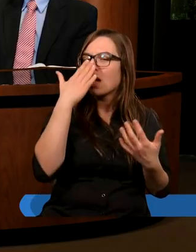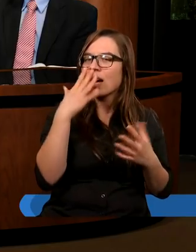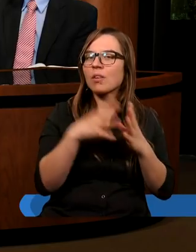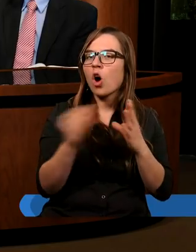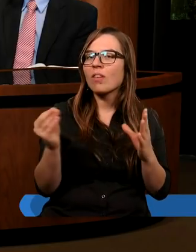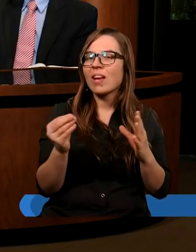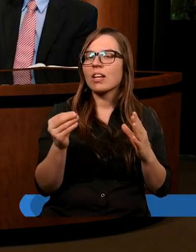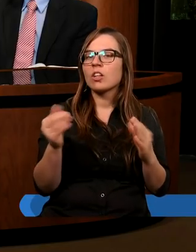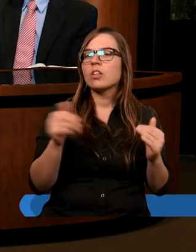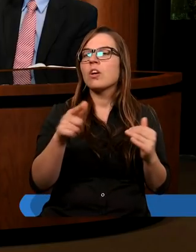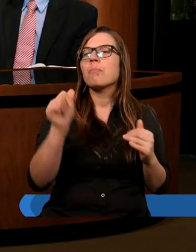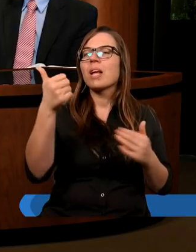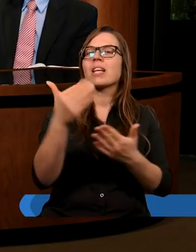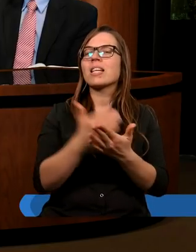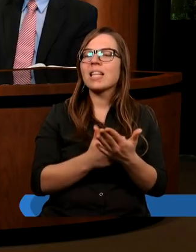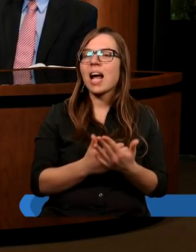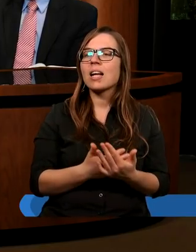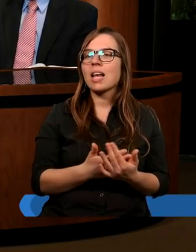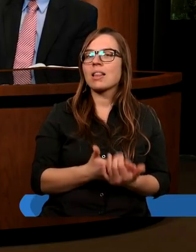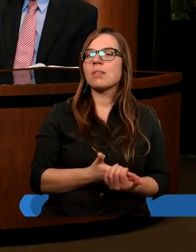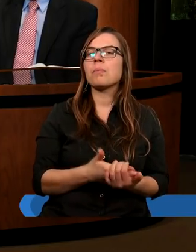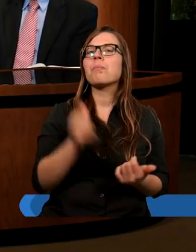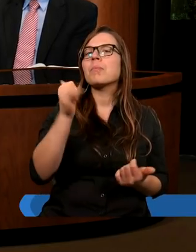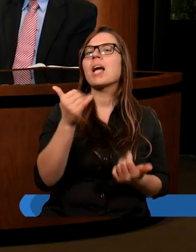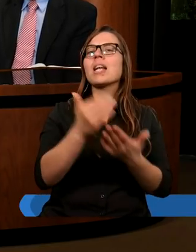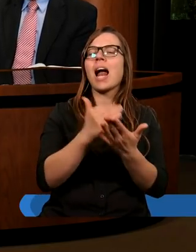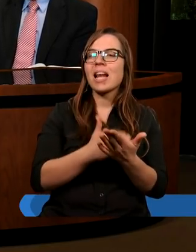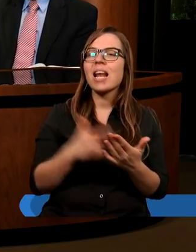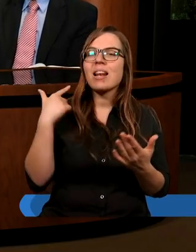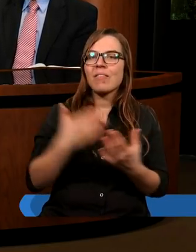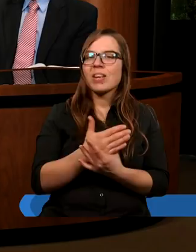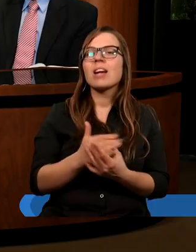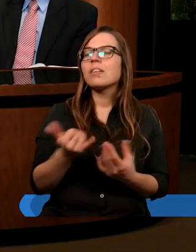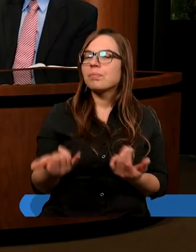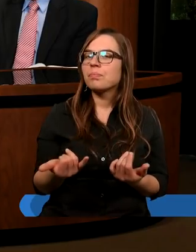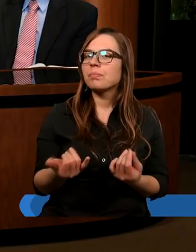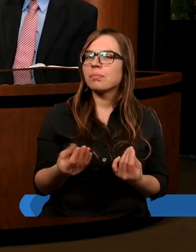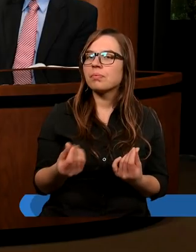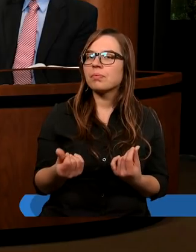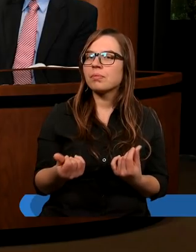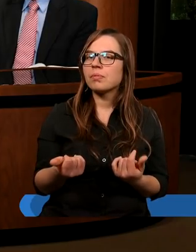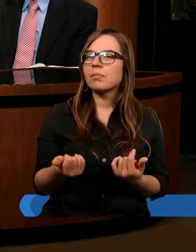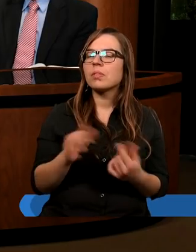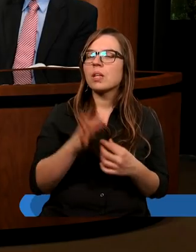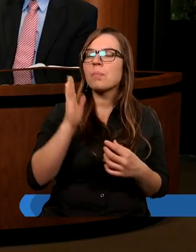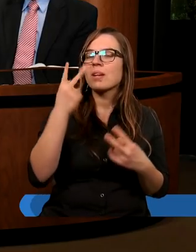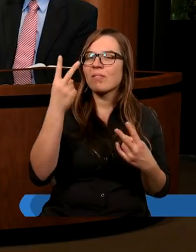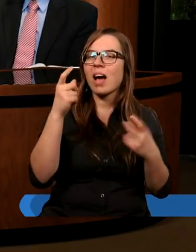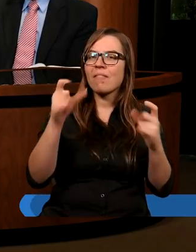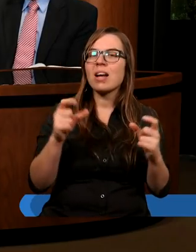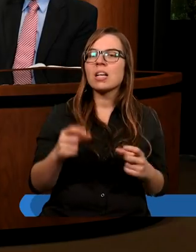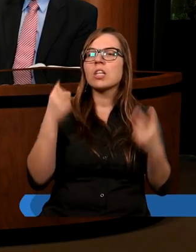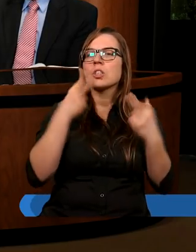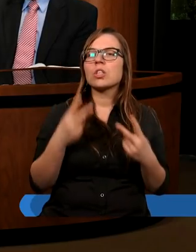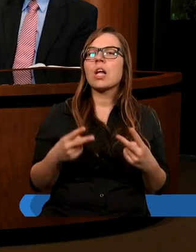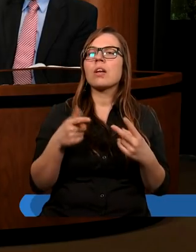Dzisiaj o tych pierwszych zasadach i przejdźmy do pierwszej z nich, gdy będziemy czytali dwa wersety, bo